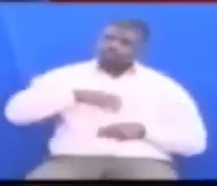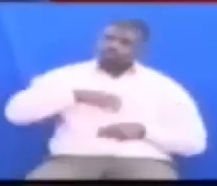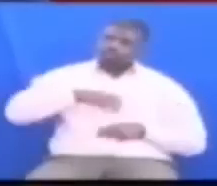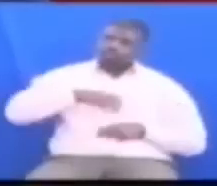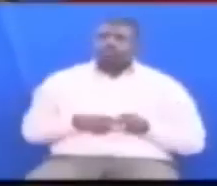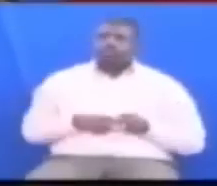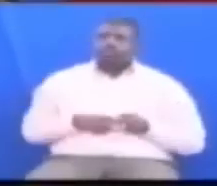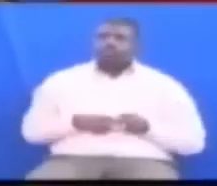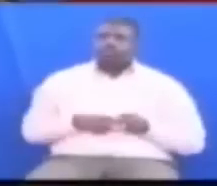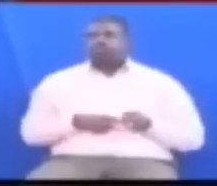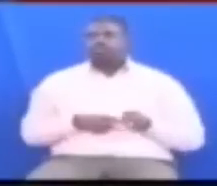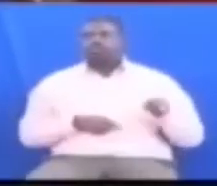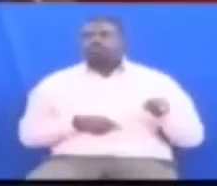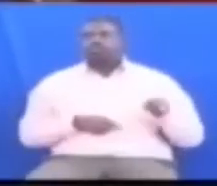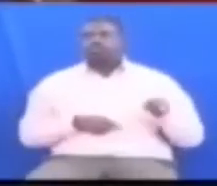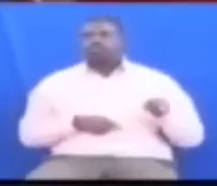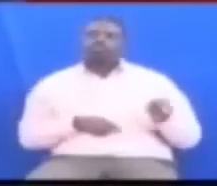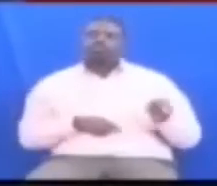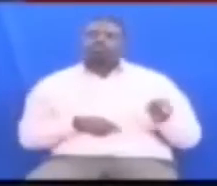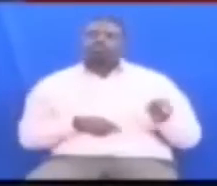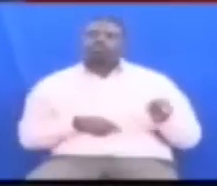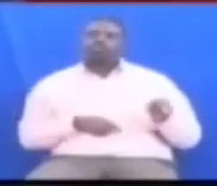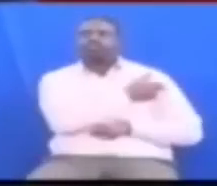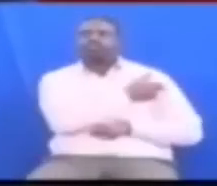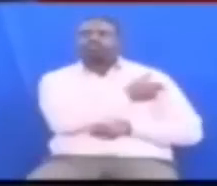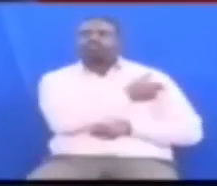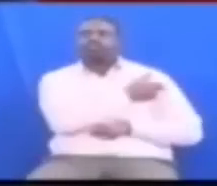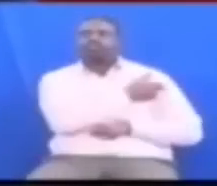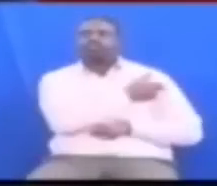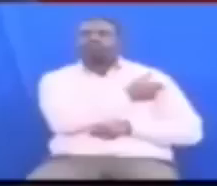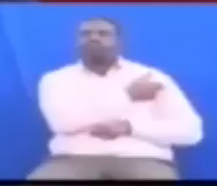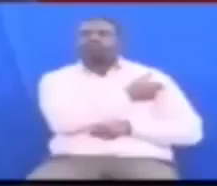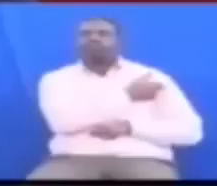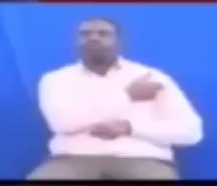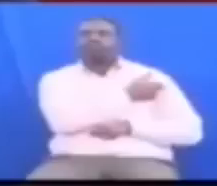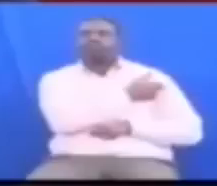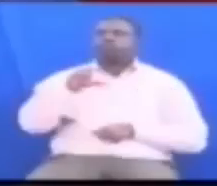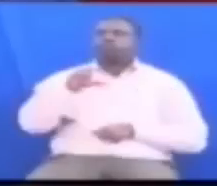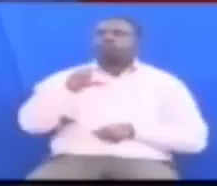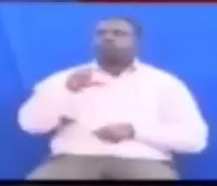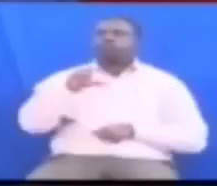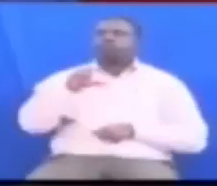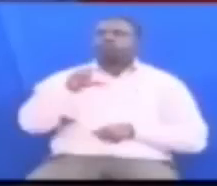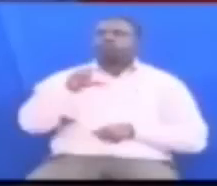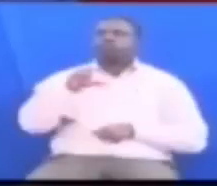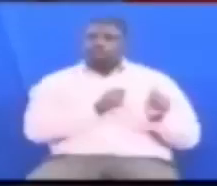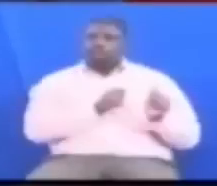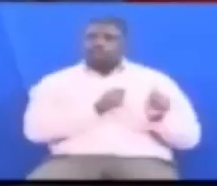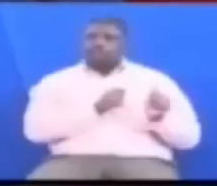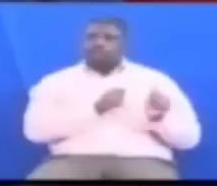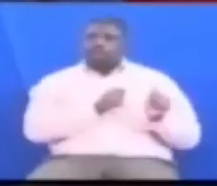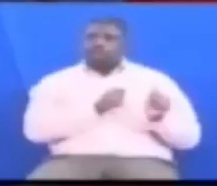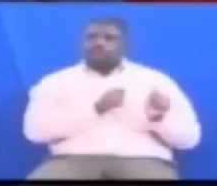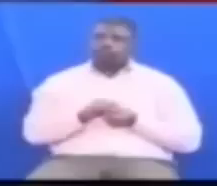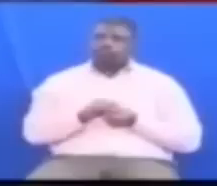Kuhasa mtuwara Pale pale pale hospitali hile ya Ya wilaya lakini pia ni ya mkowa ya mtuwara Tunomba hile hospitali ipelekewe